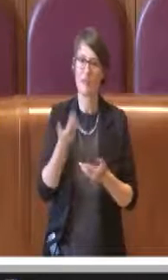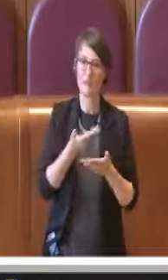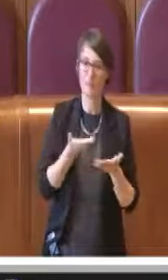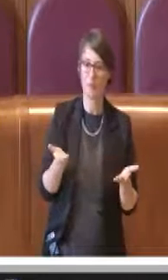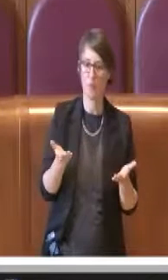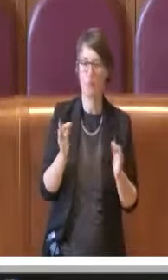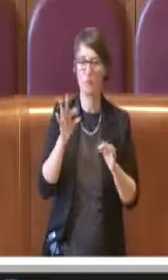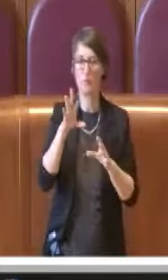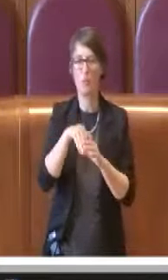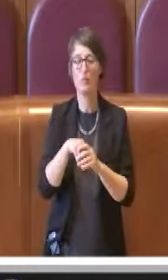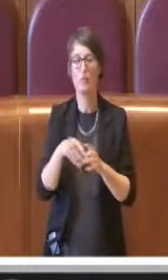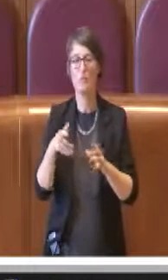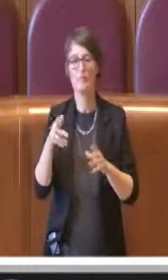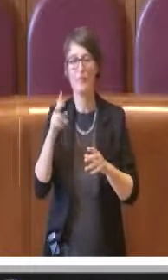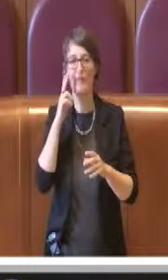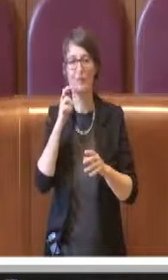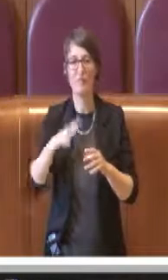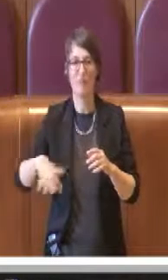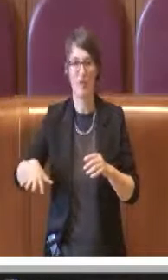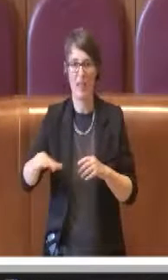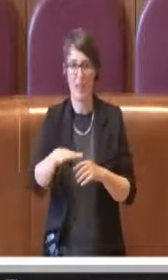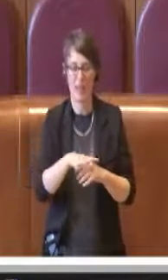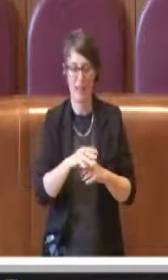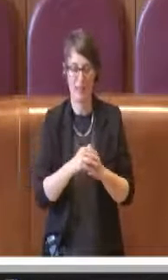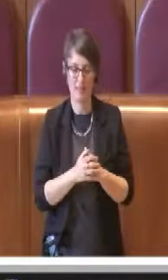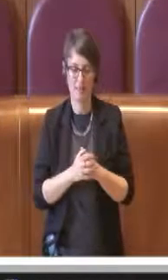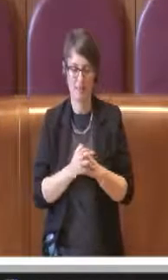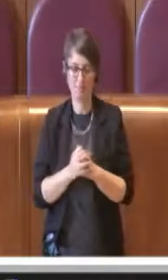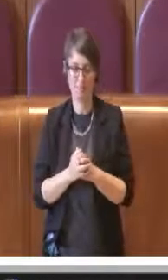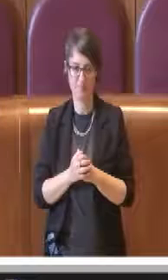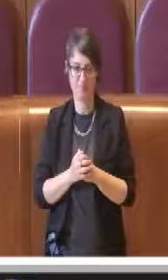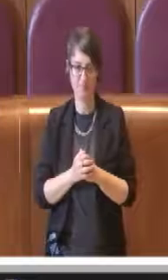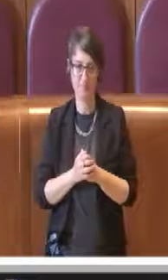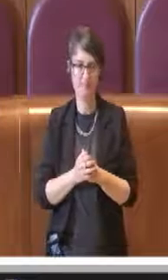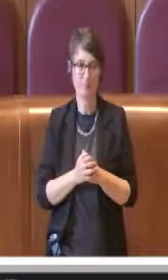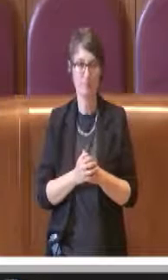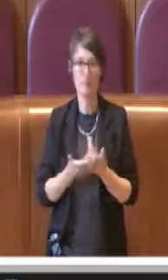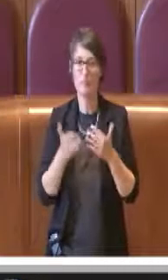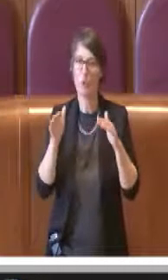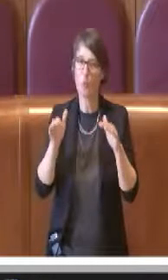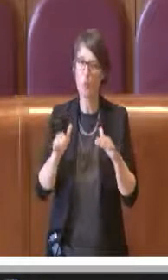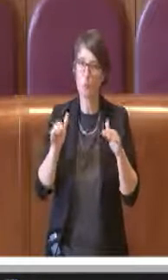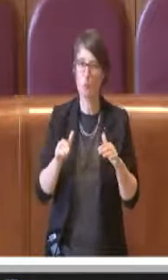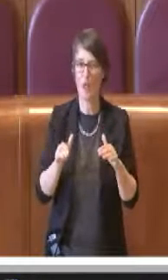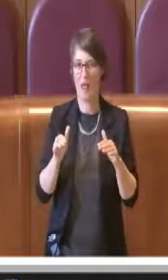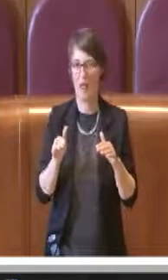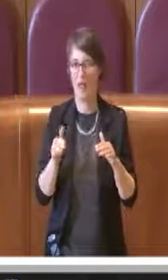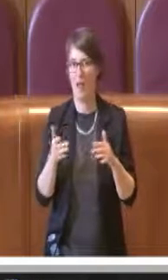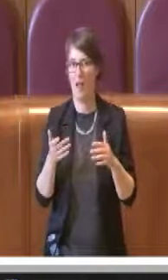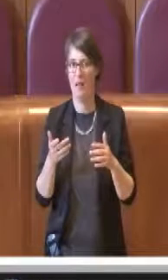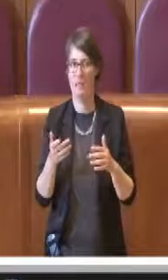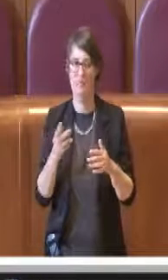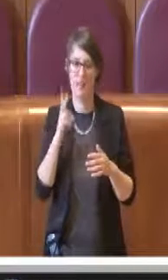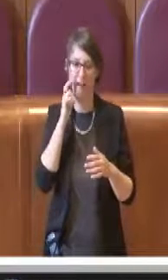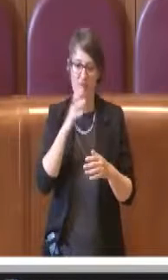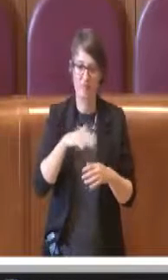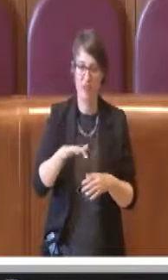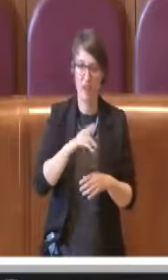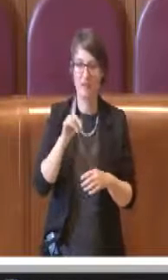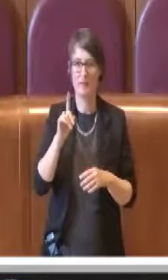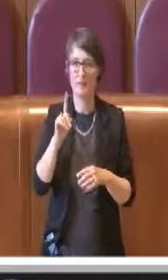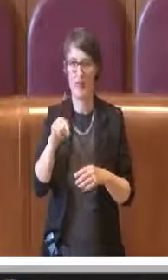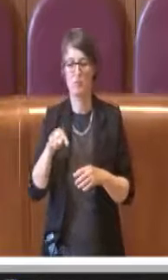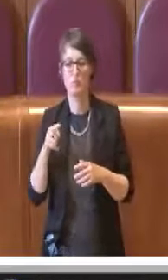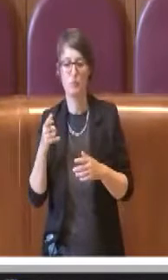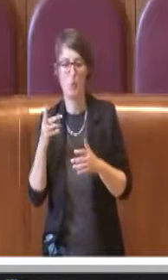continuità passeggistica ambientale e funzionale tra l'ambito sottoposto a tutela archeologica denominato ad